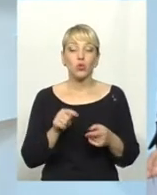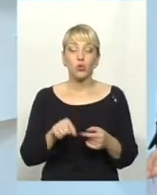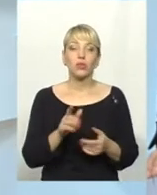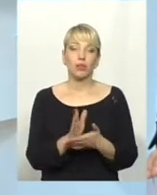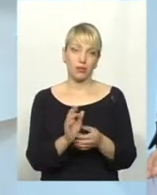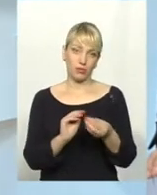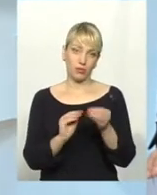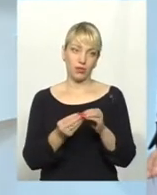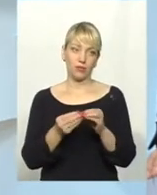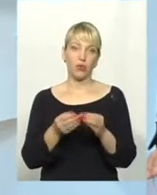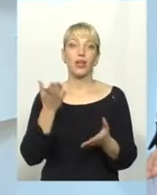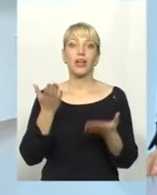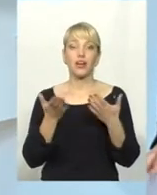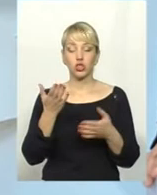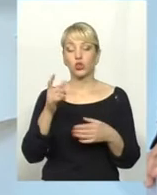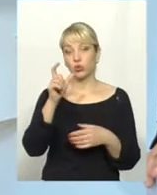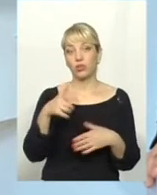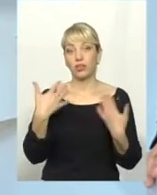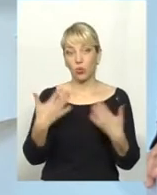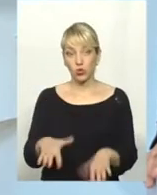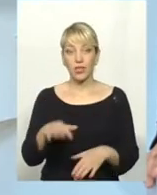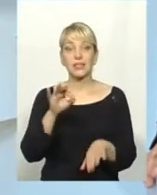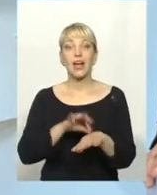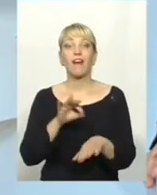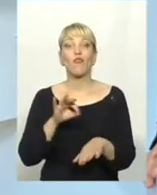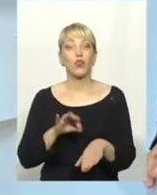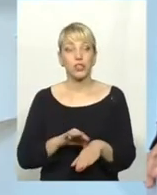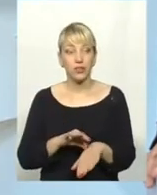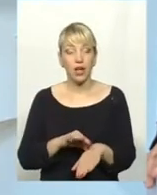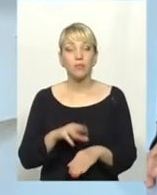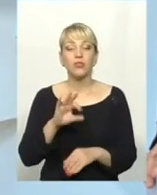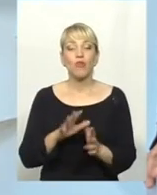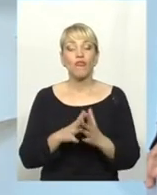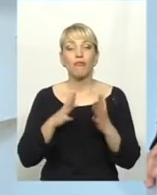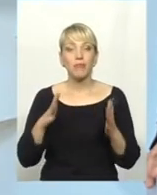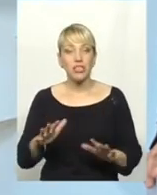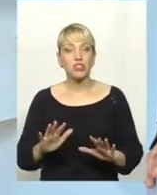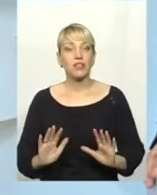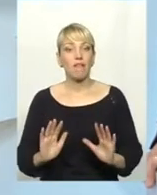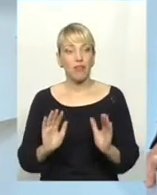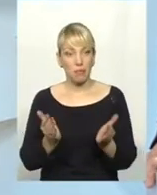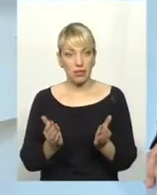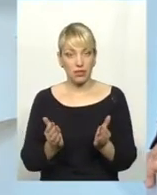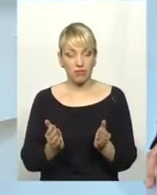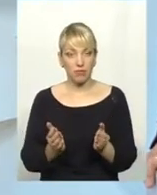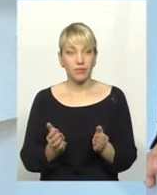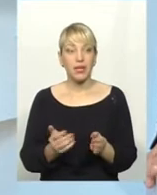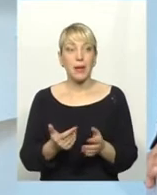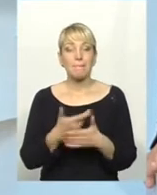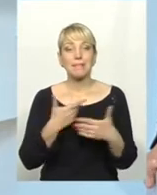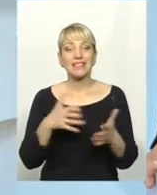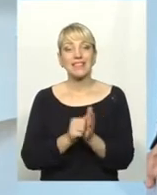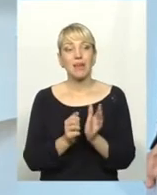безумовно, коли людина вже захворила, то в більшості випадків ми